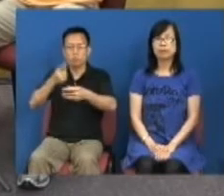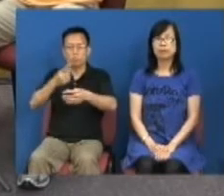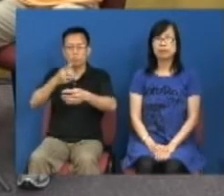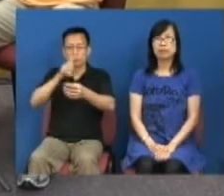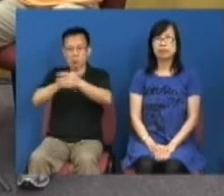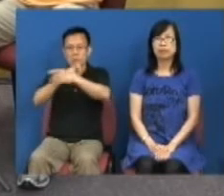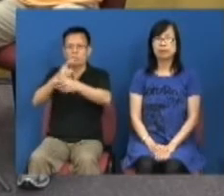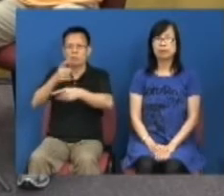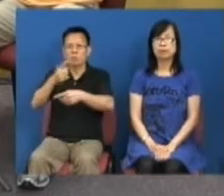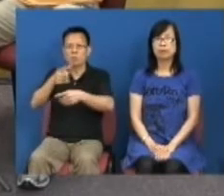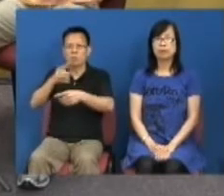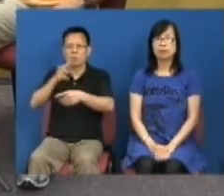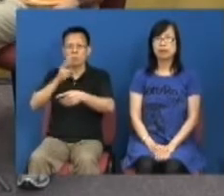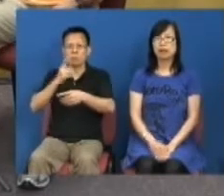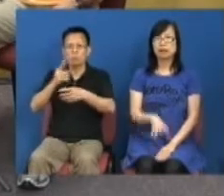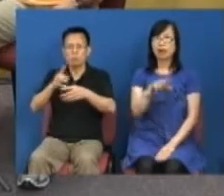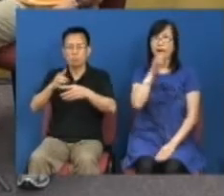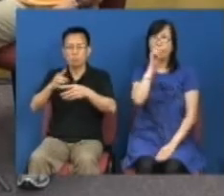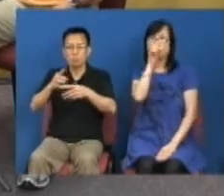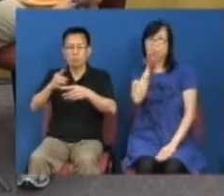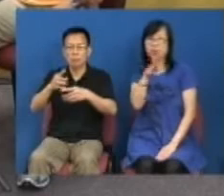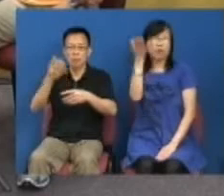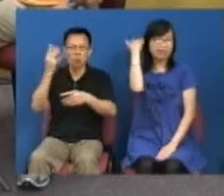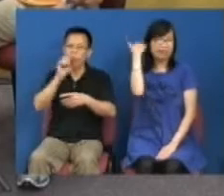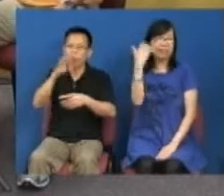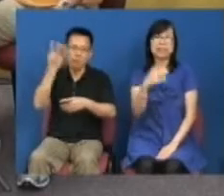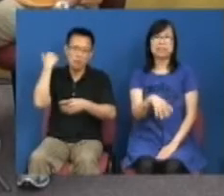先松我只是想说回过往